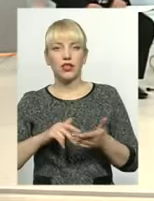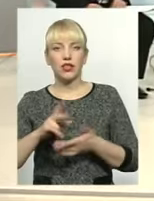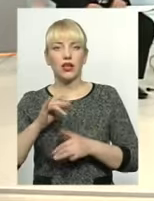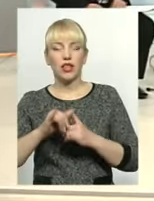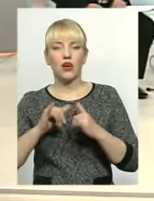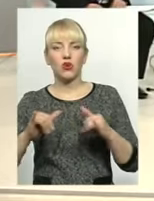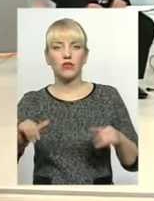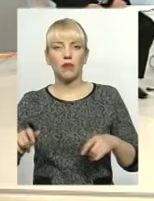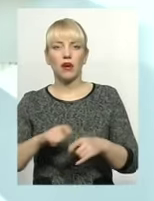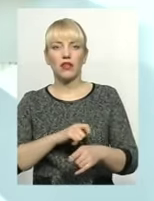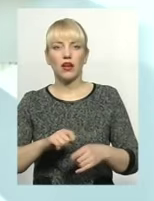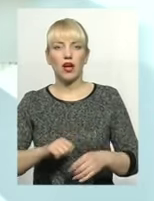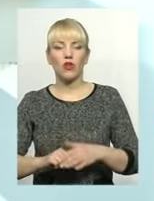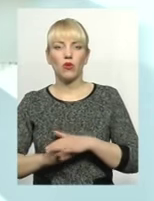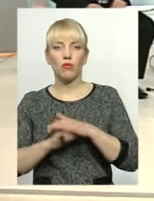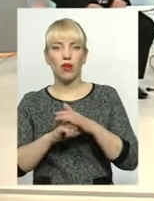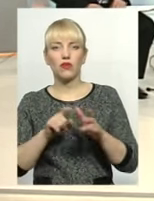вживання? Так.